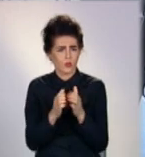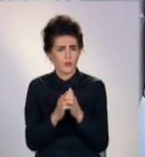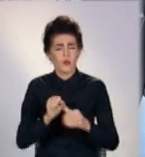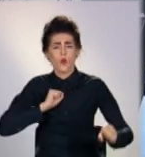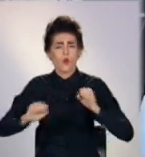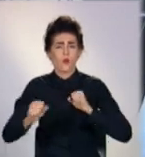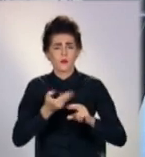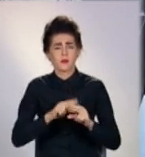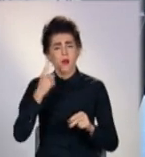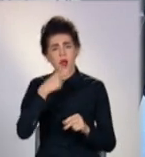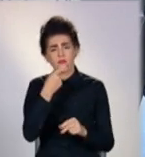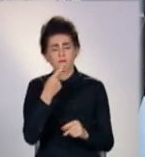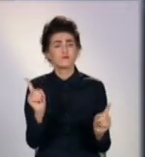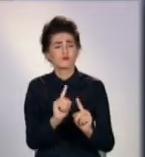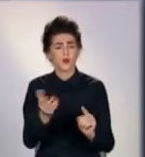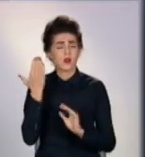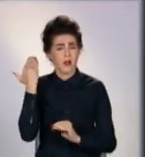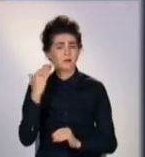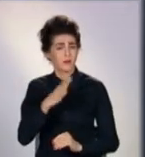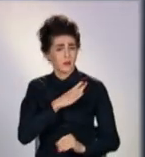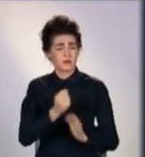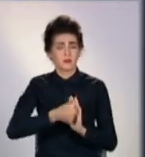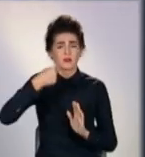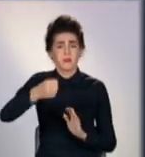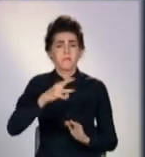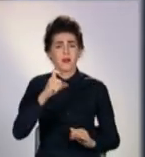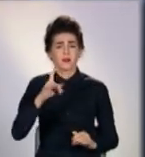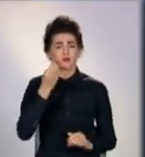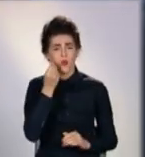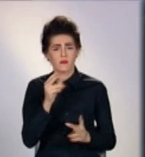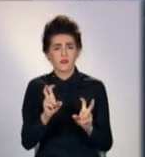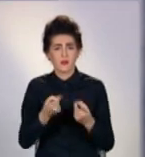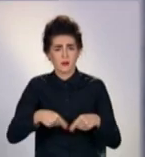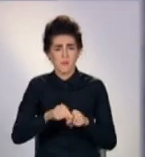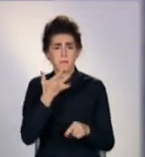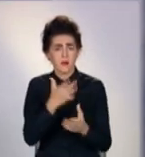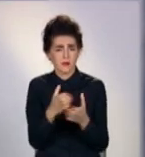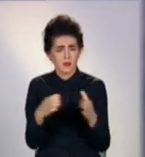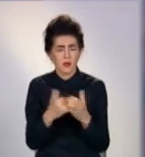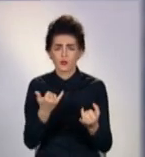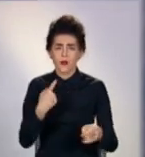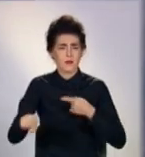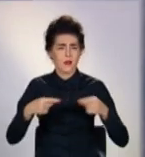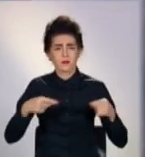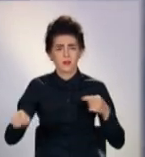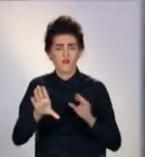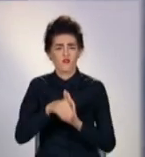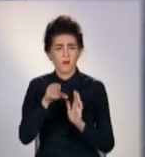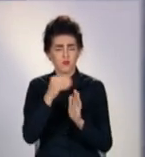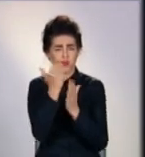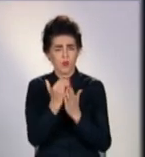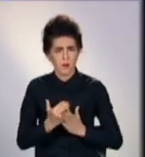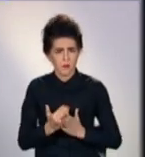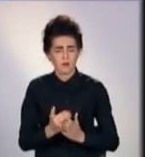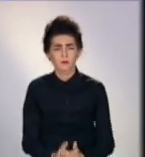Організатори заходу зазначили, хоч раніше кандидати на посаду мера Слов'янська були однопартійцями, нині в них зовсім різні передвиборні програми.